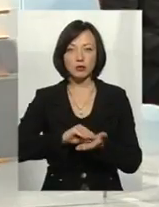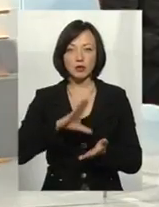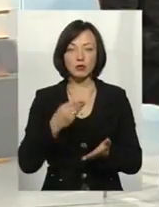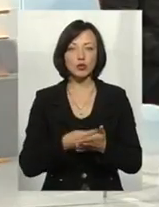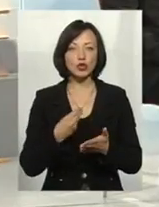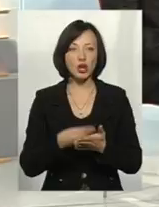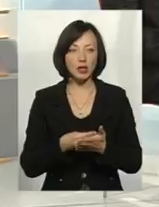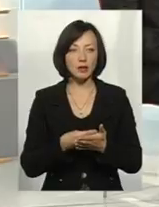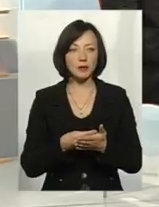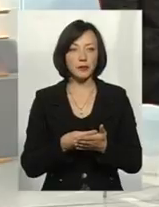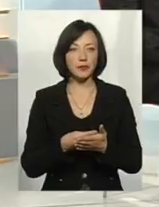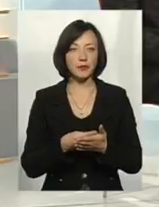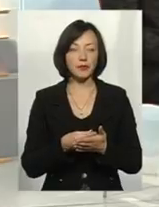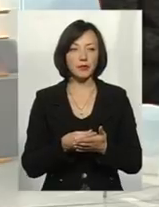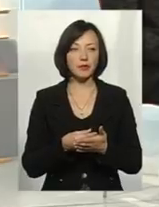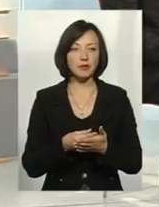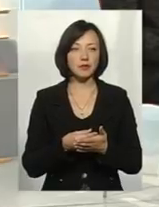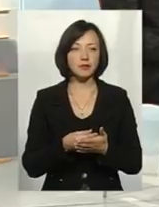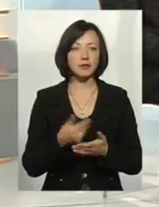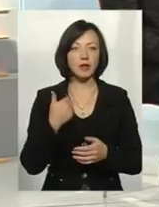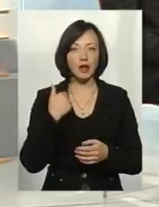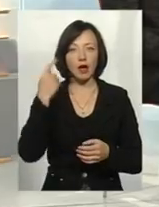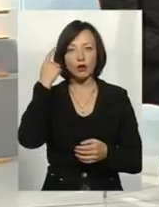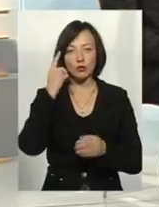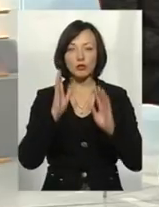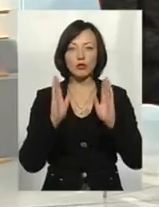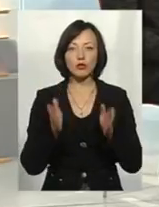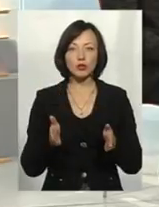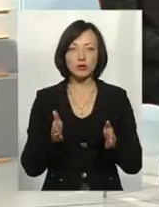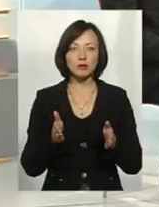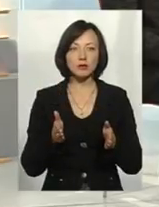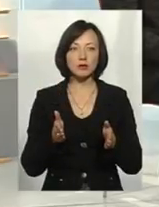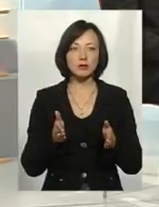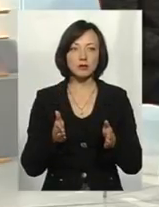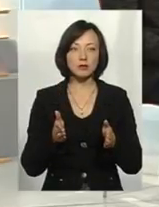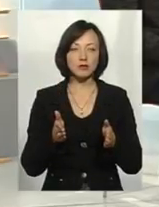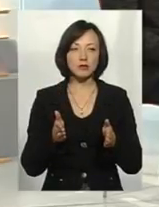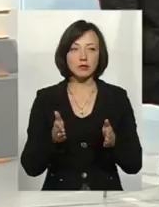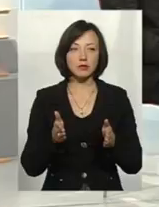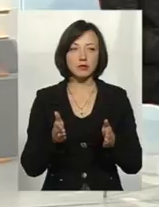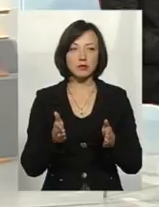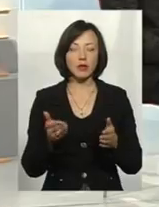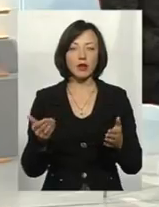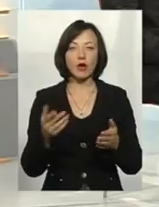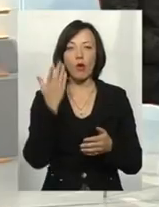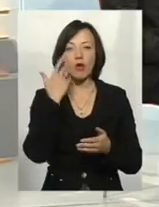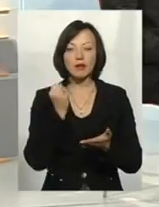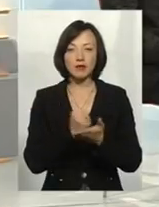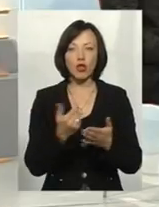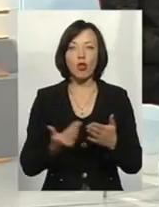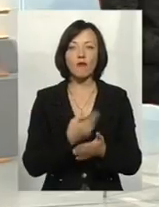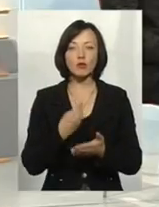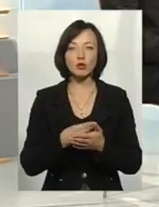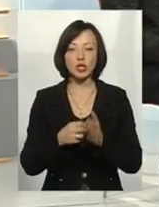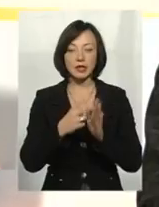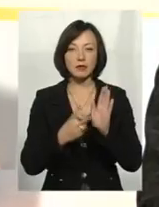бюджет. Я думаю, що будемо переконувати при прийнятті нового бюджету на 2017